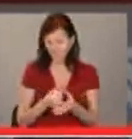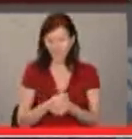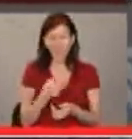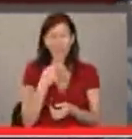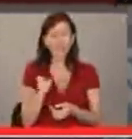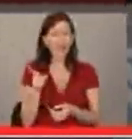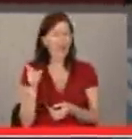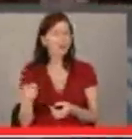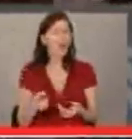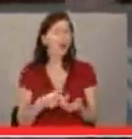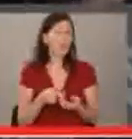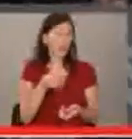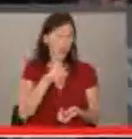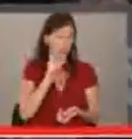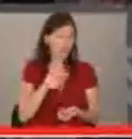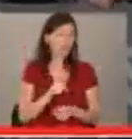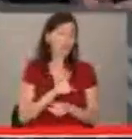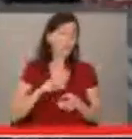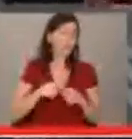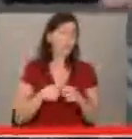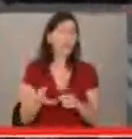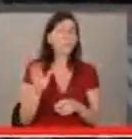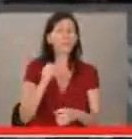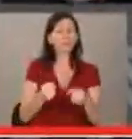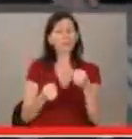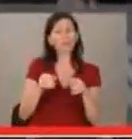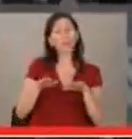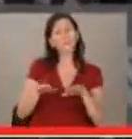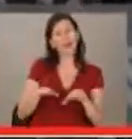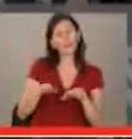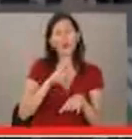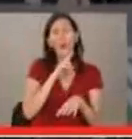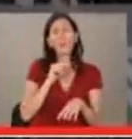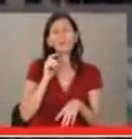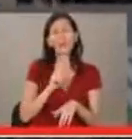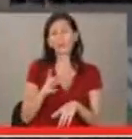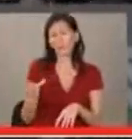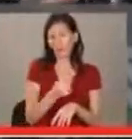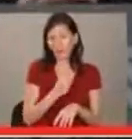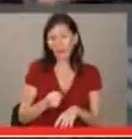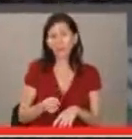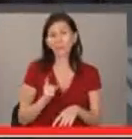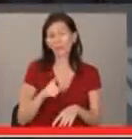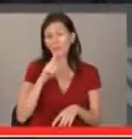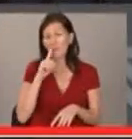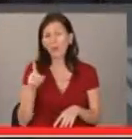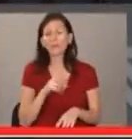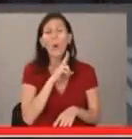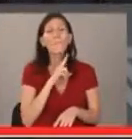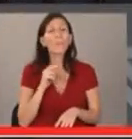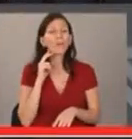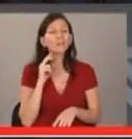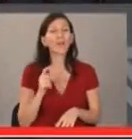тях няколко чашки не са проблем. После ще карат бавно, полицайите няма да ги хванат и всичко ще е наред, защото това е най-важното